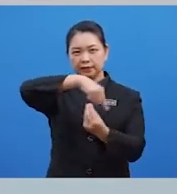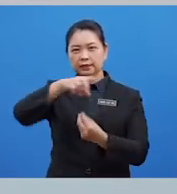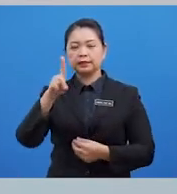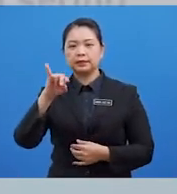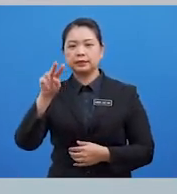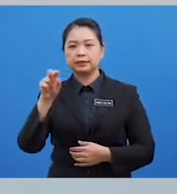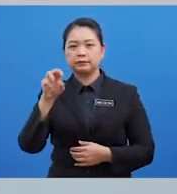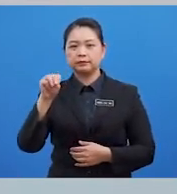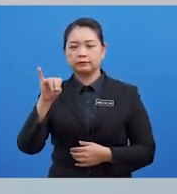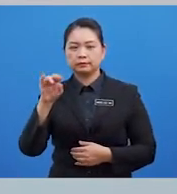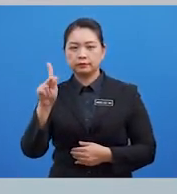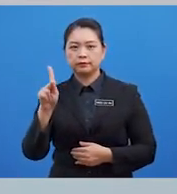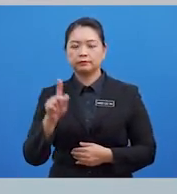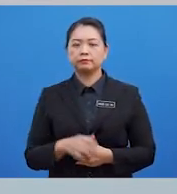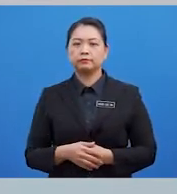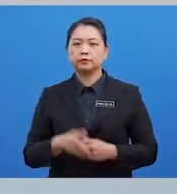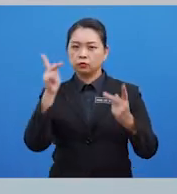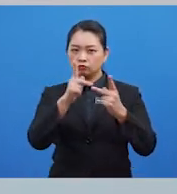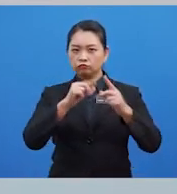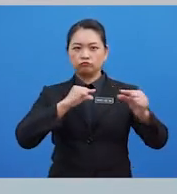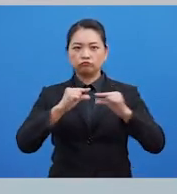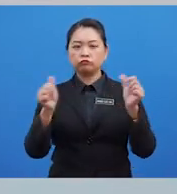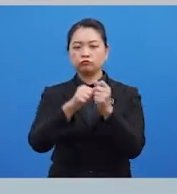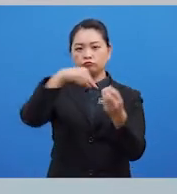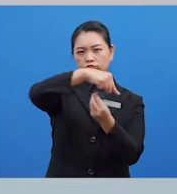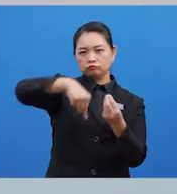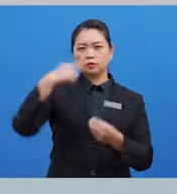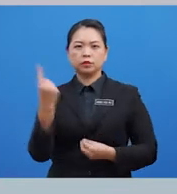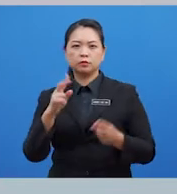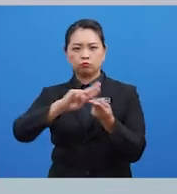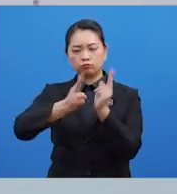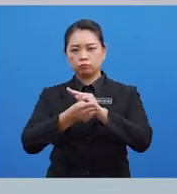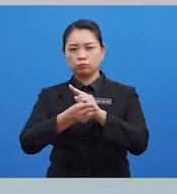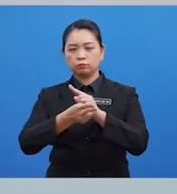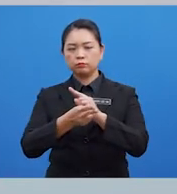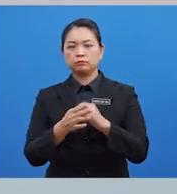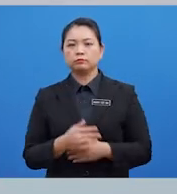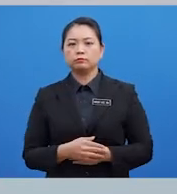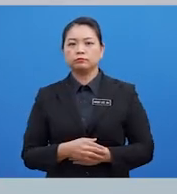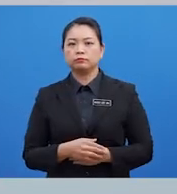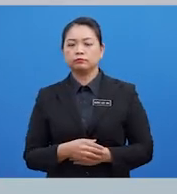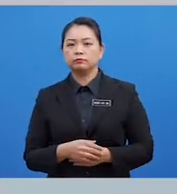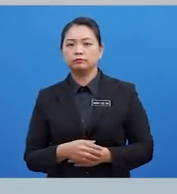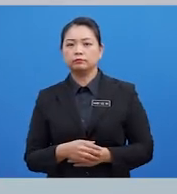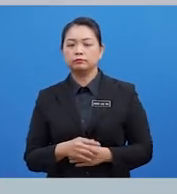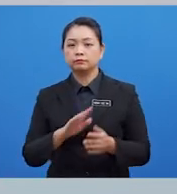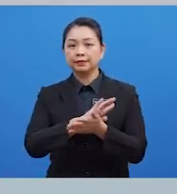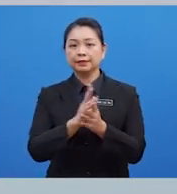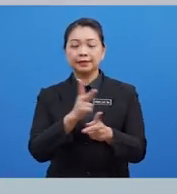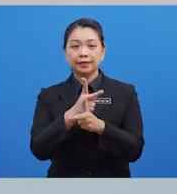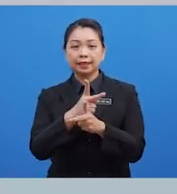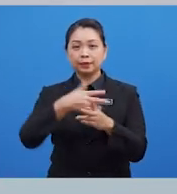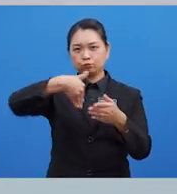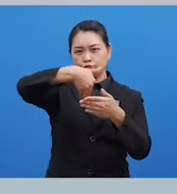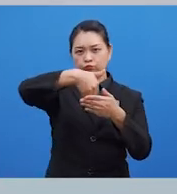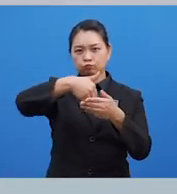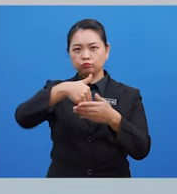Dynamik Adaptasi Pergerakan Dengan Persekitaran Yang Sering Berubah Contoh Menjaga Gol Menjaga Gawang